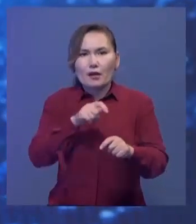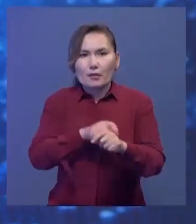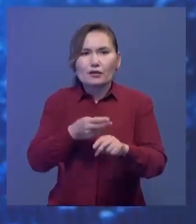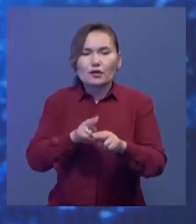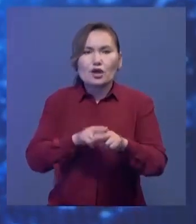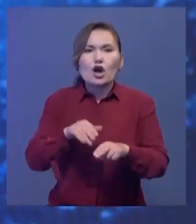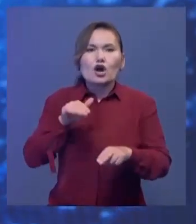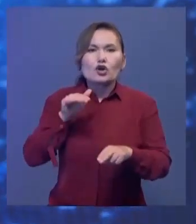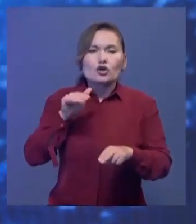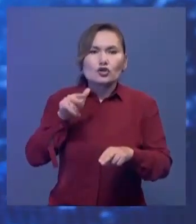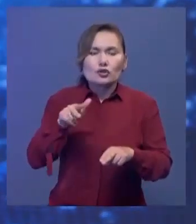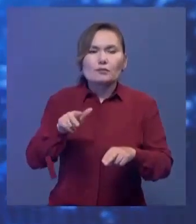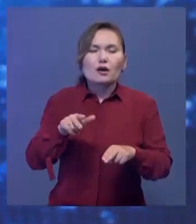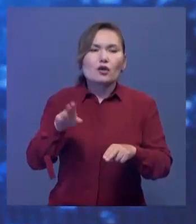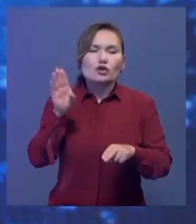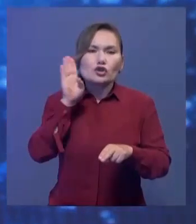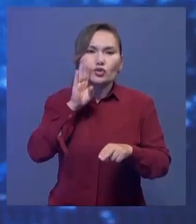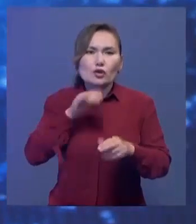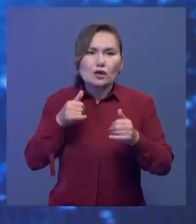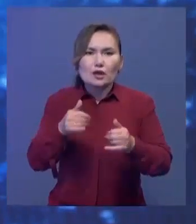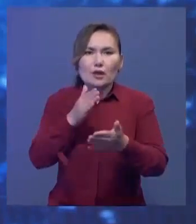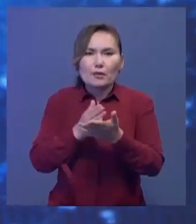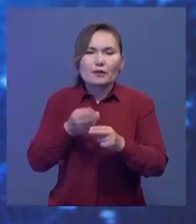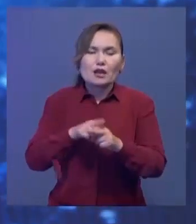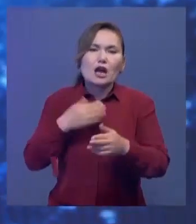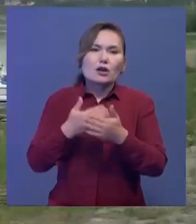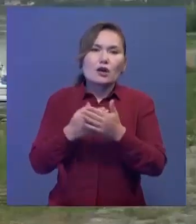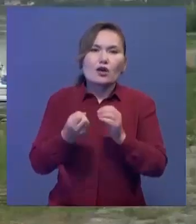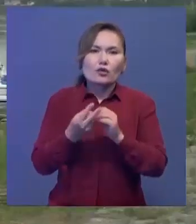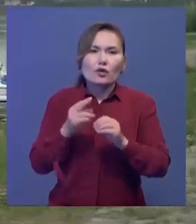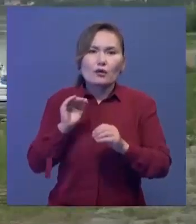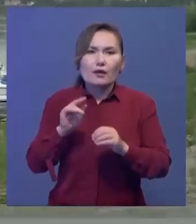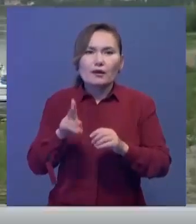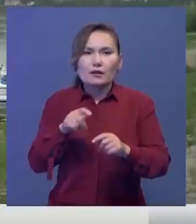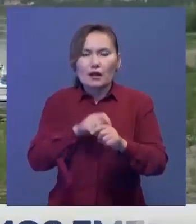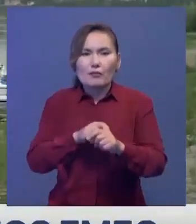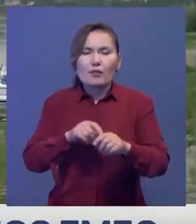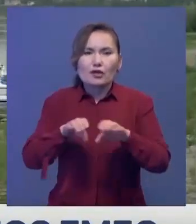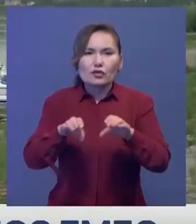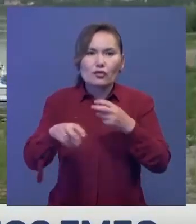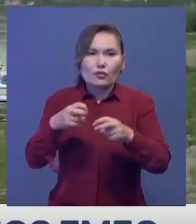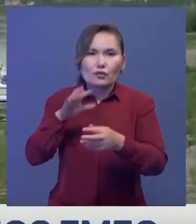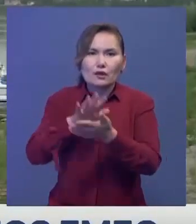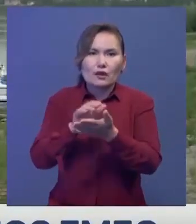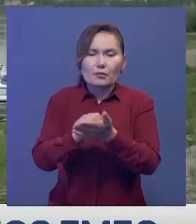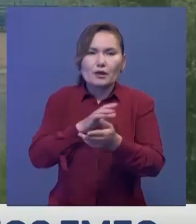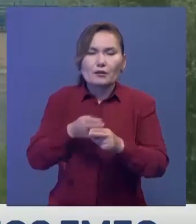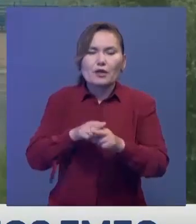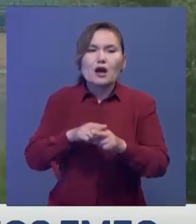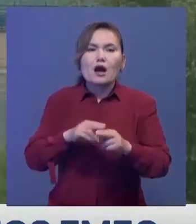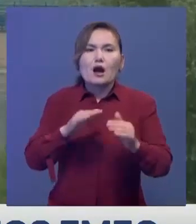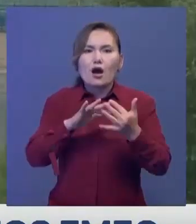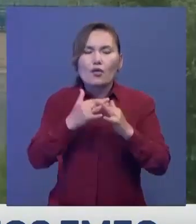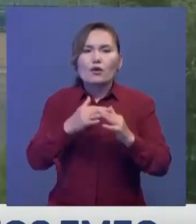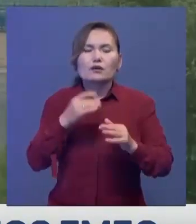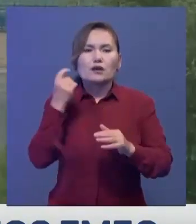ғұрайтын 3 мүміннан астам суару желісі бар. Оның үшінде сам шамамен 12 мүмін километрінің жағдайын ашар. Осының кесірінен фермердерге